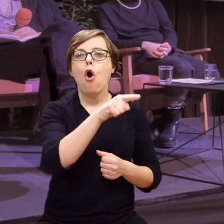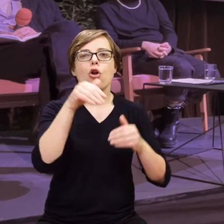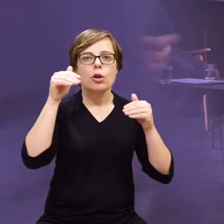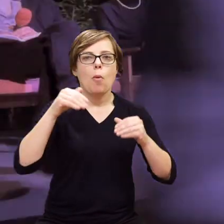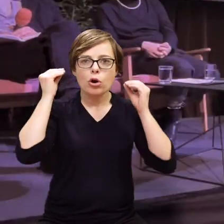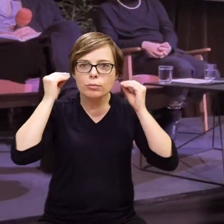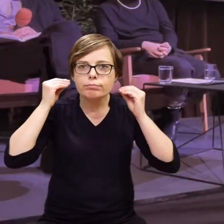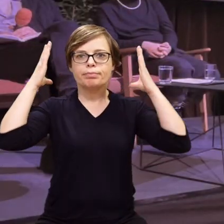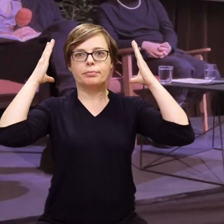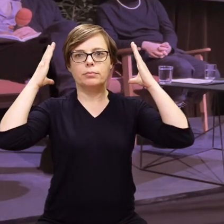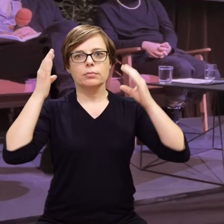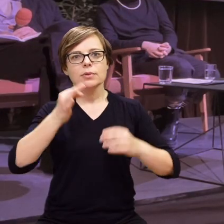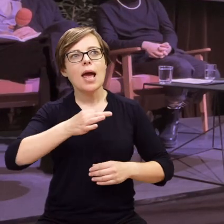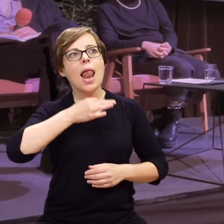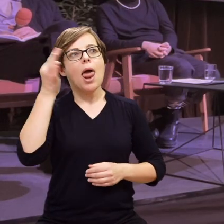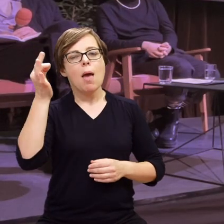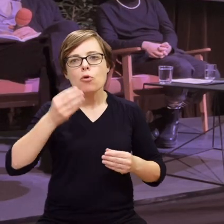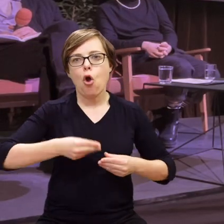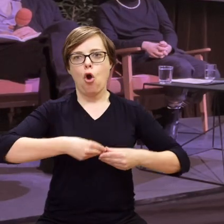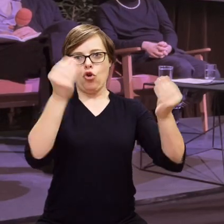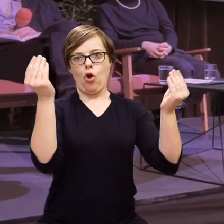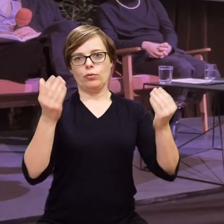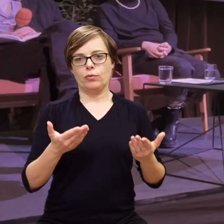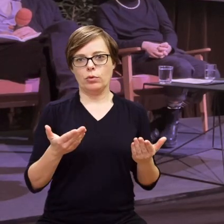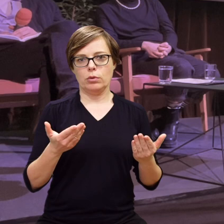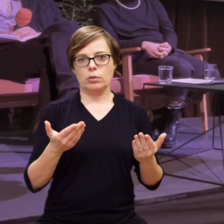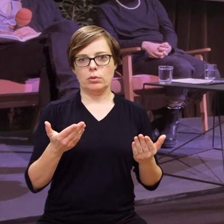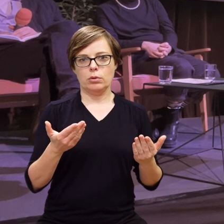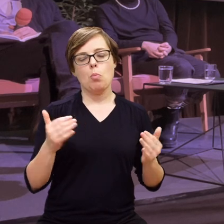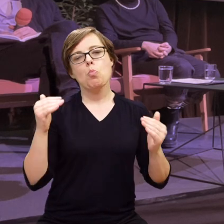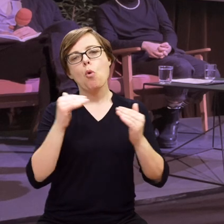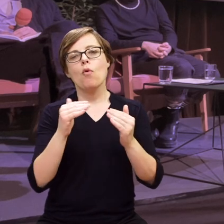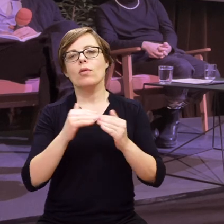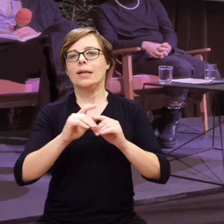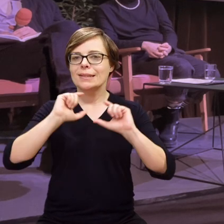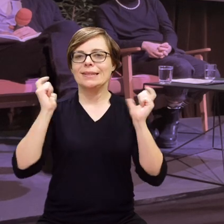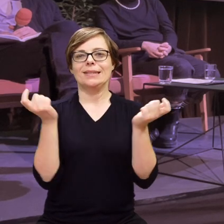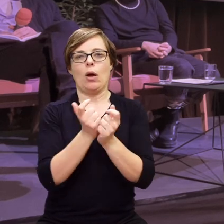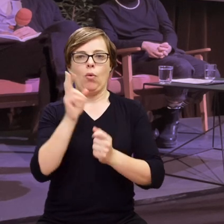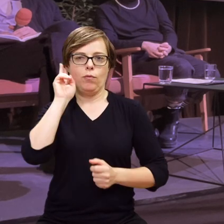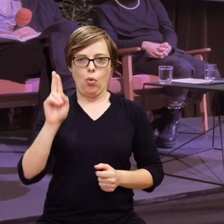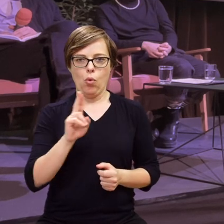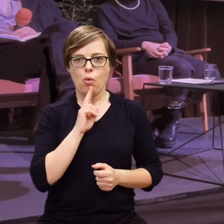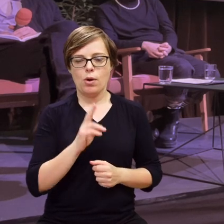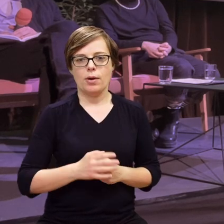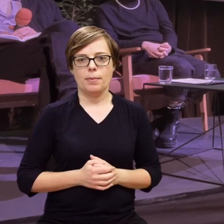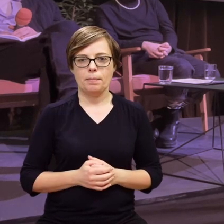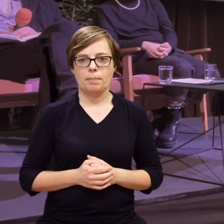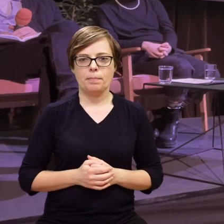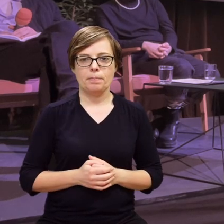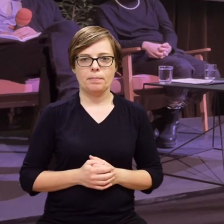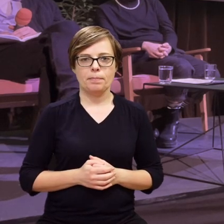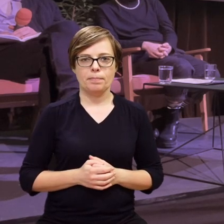słyszeć i lepiej się rozwijać, niż będąc całkowicie niesłyszącymi.